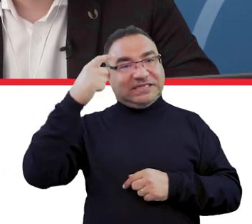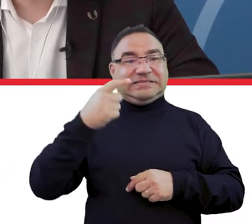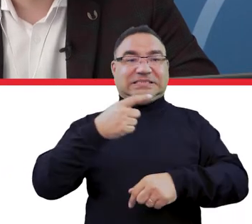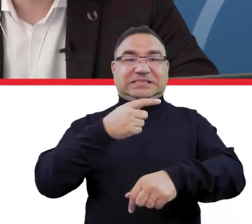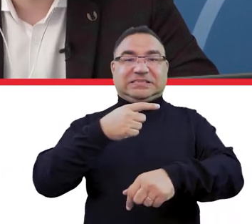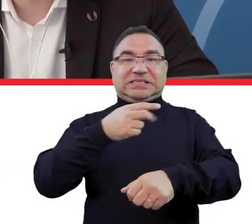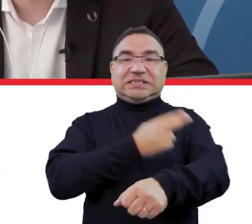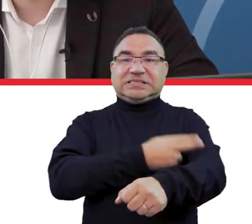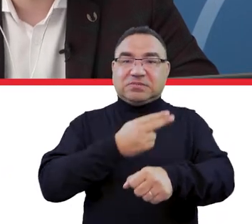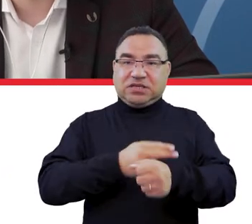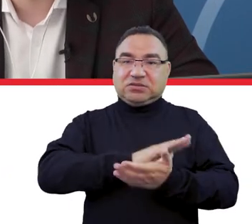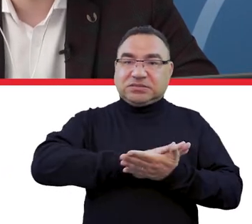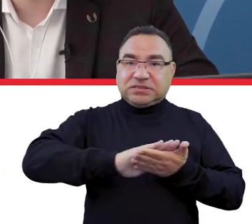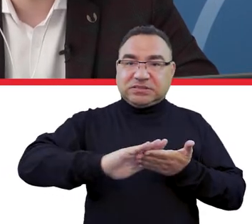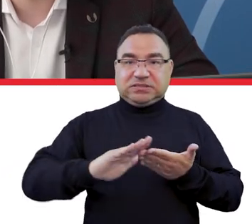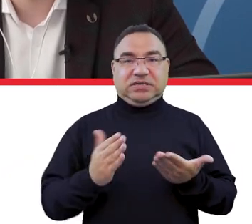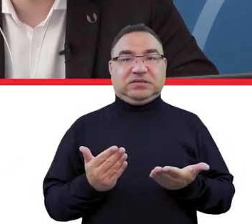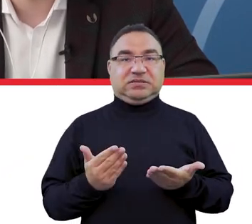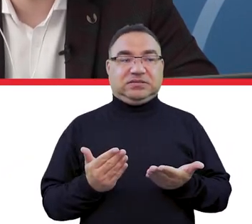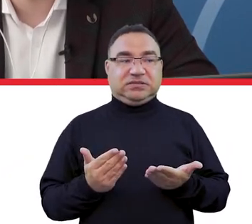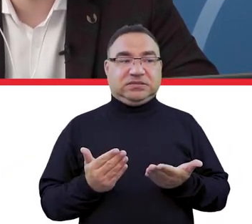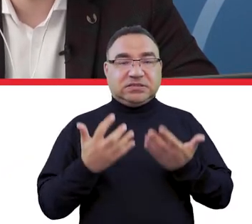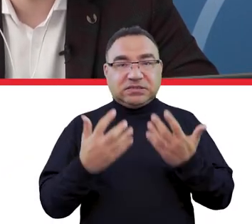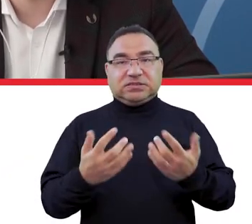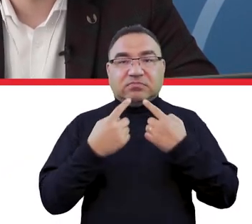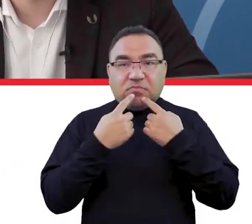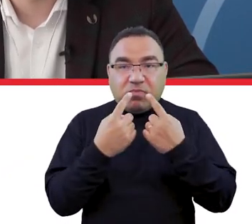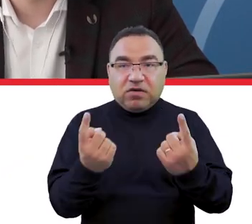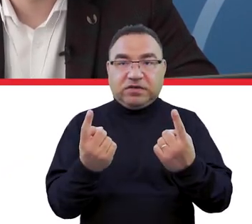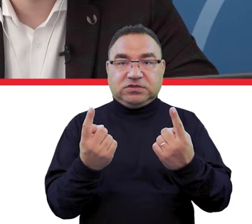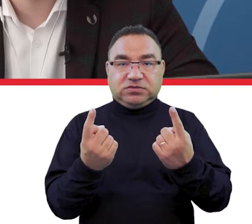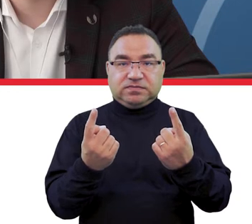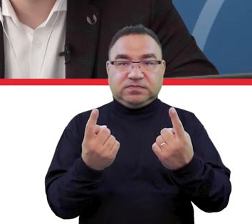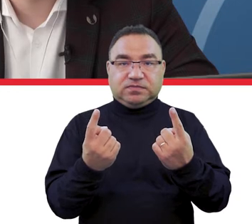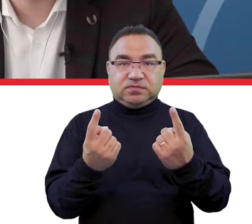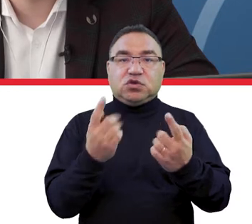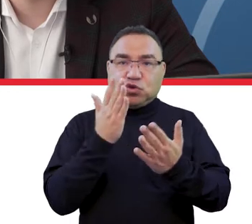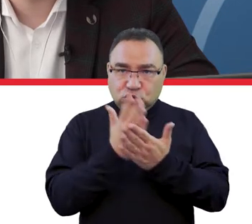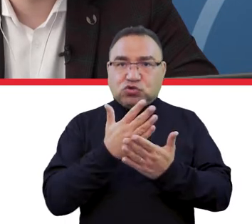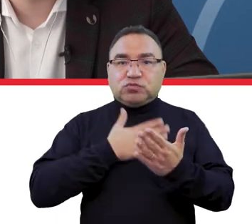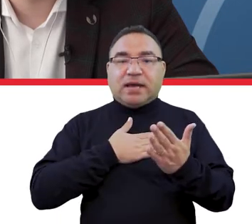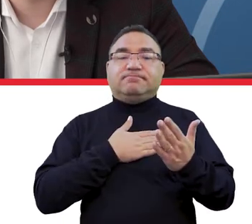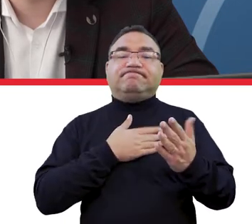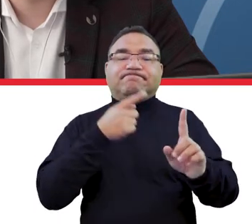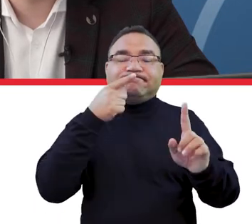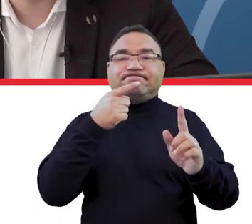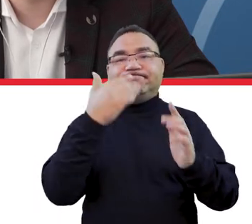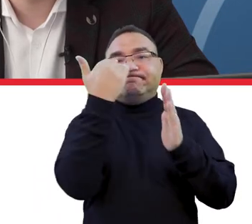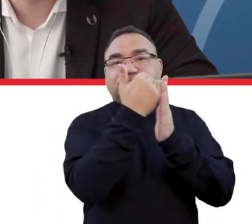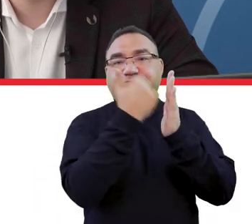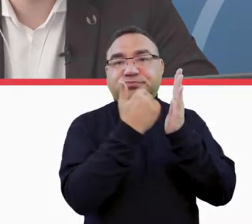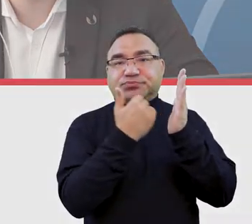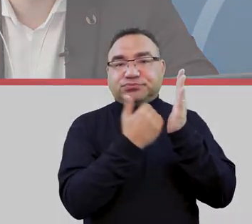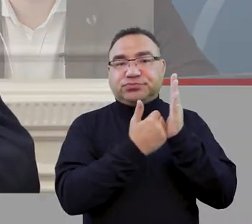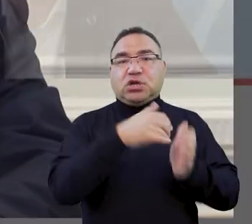Inspektorem Sanitarnym muszę też tak zaakcentować, że zostały wypracowane wytyczne